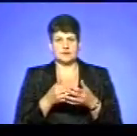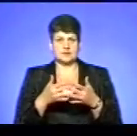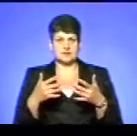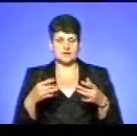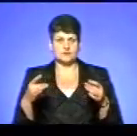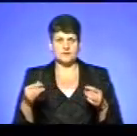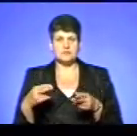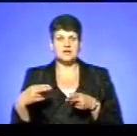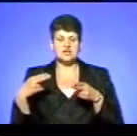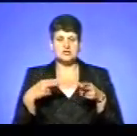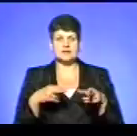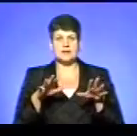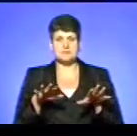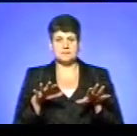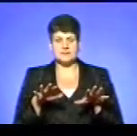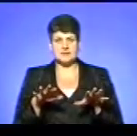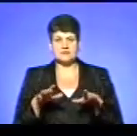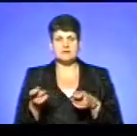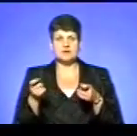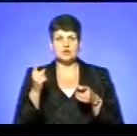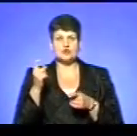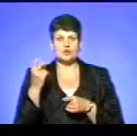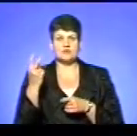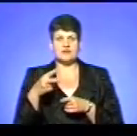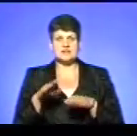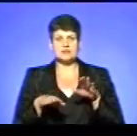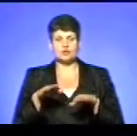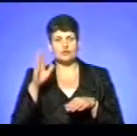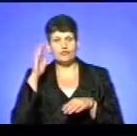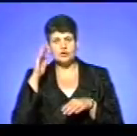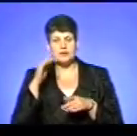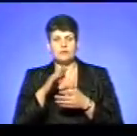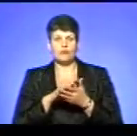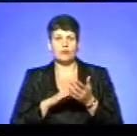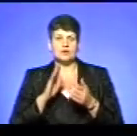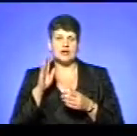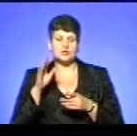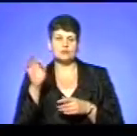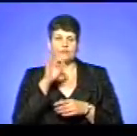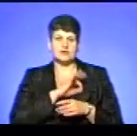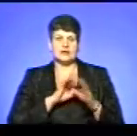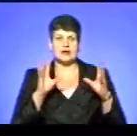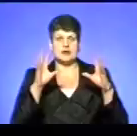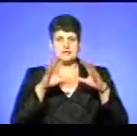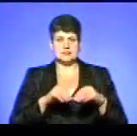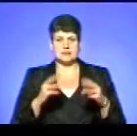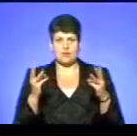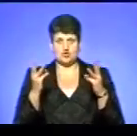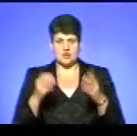Тобто, прибувши до місця пожежі, він привіз 120 тонн води, яку ми в подальшому використали для гасіння цієї пожежі.